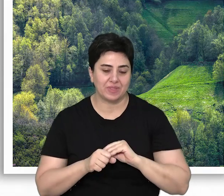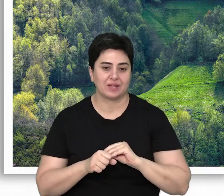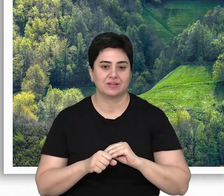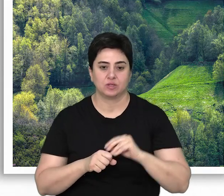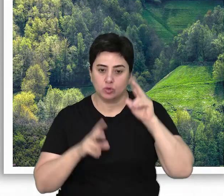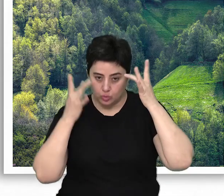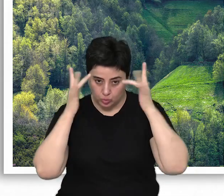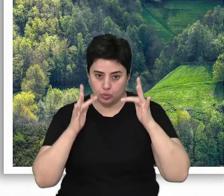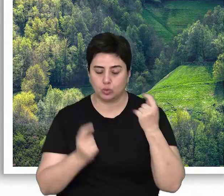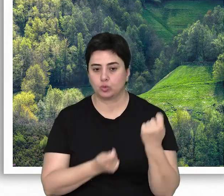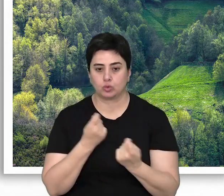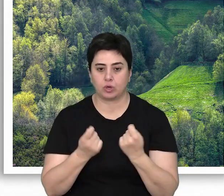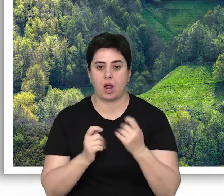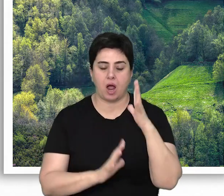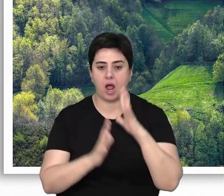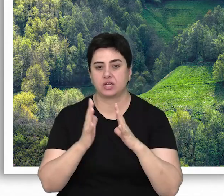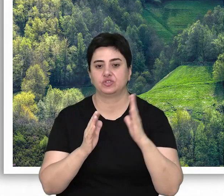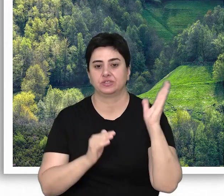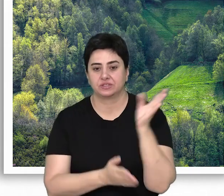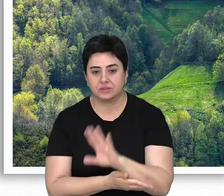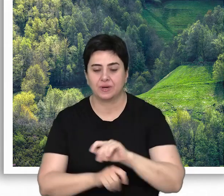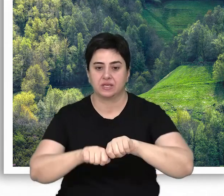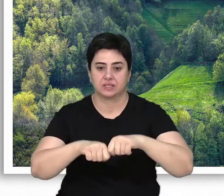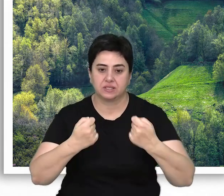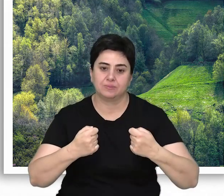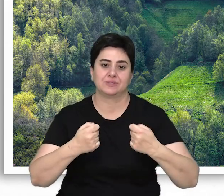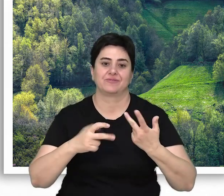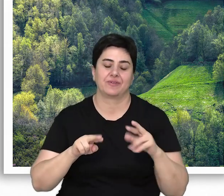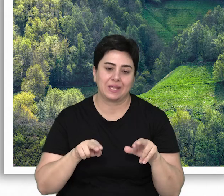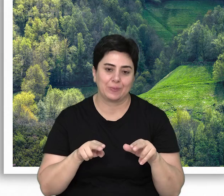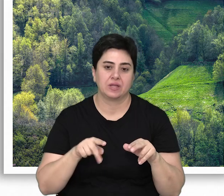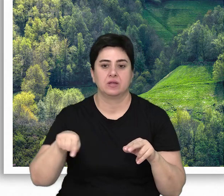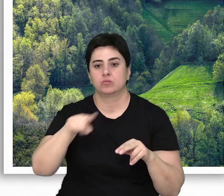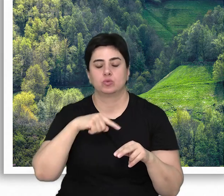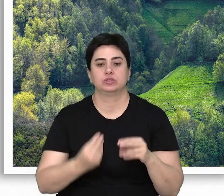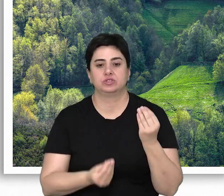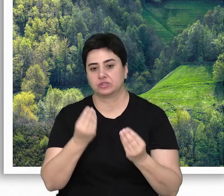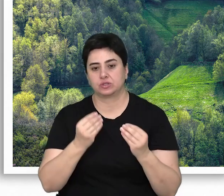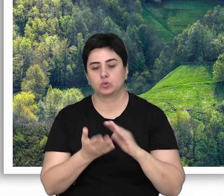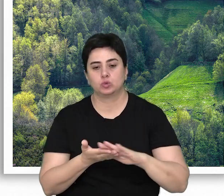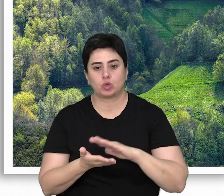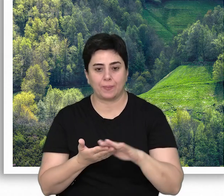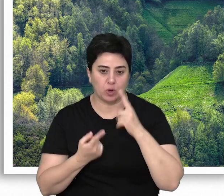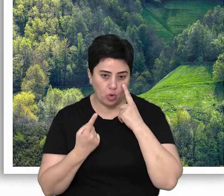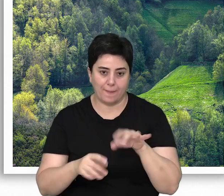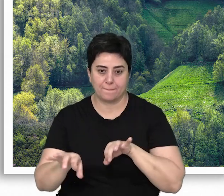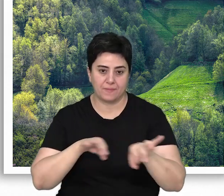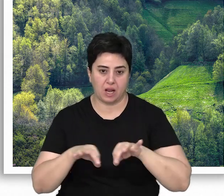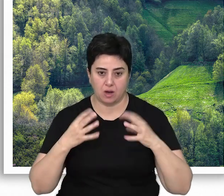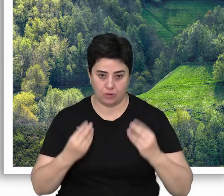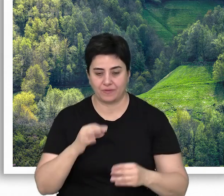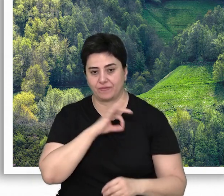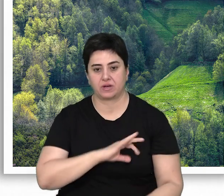ve silvi kültürel uygulamalarının ağaç yıkımı, kırılması ve bunun gibi bu durumu oluşturacak düzenlemelere göre